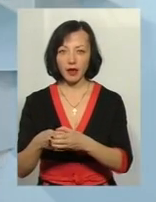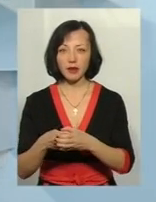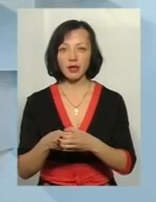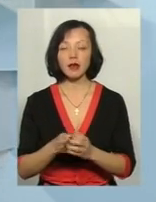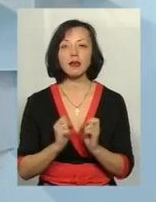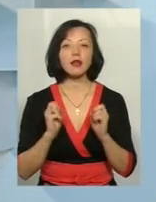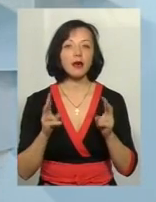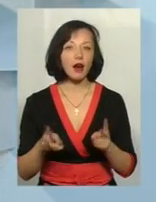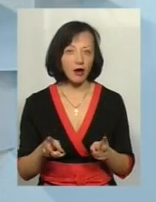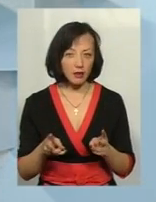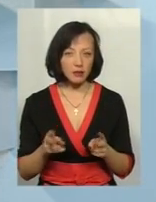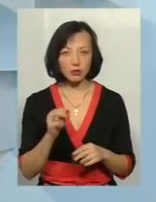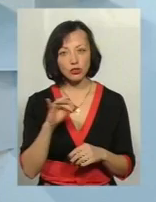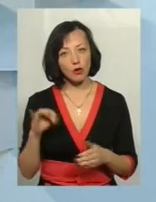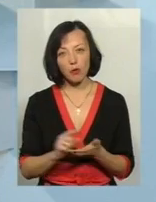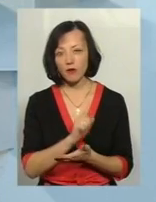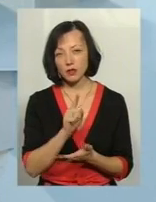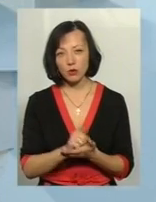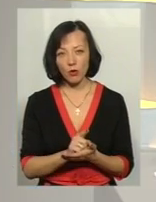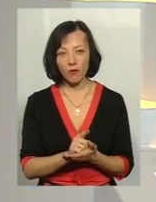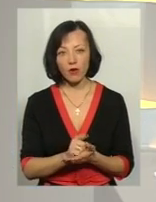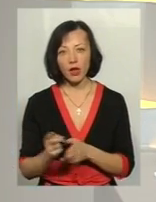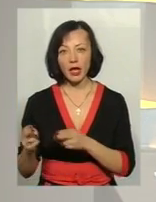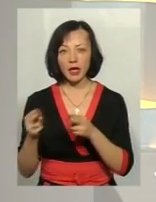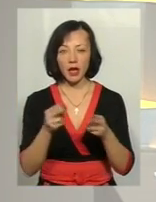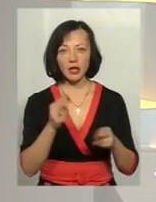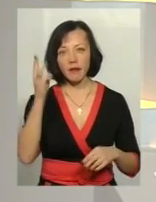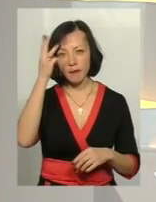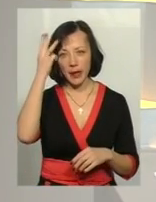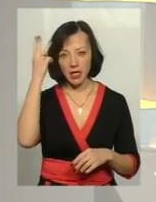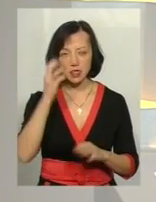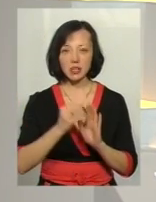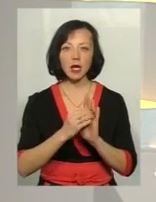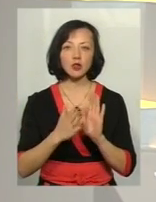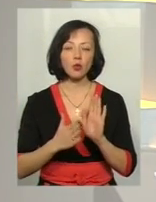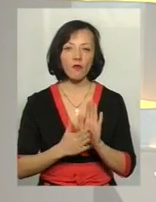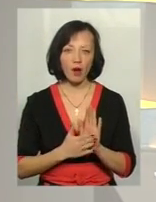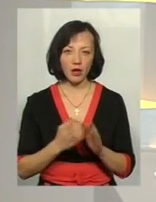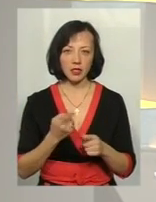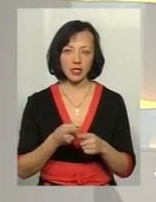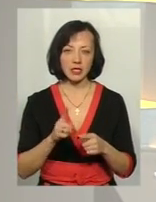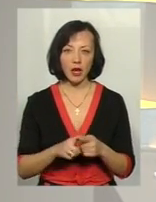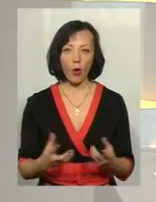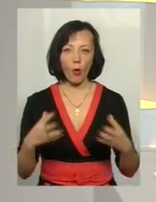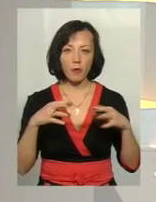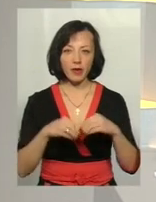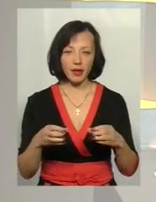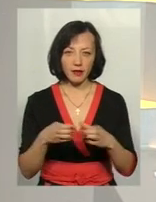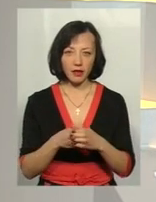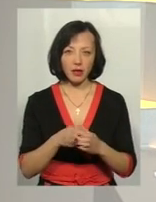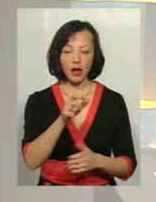Як і чи обов'язково їхати нині в Хмельницьке, аби зареєструвати таке об'єднання